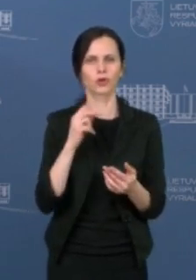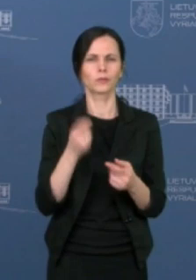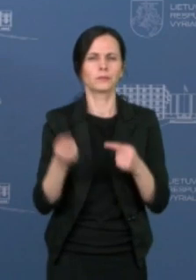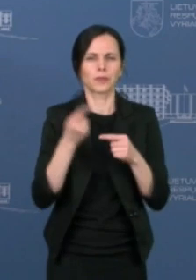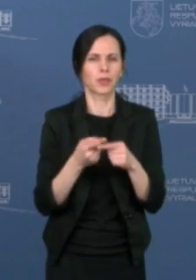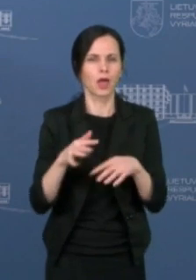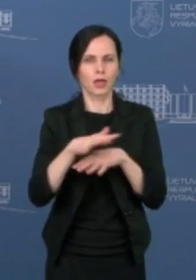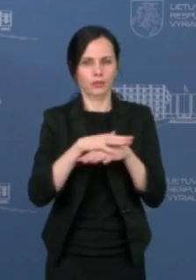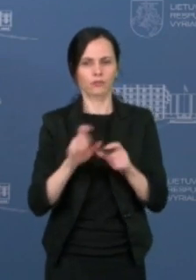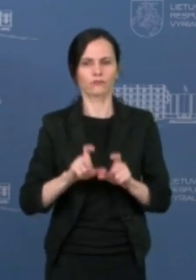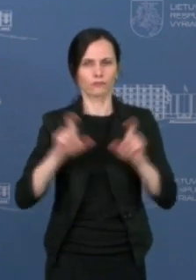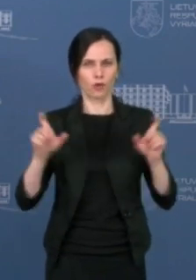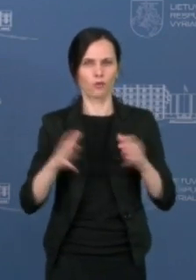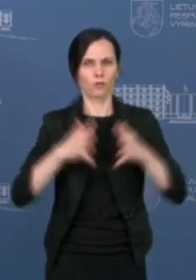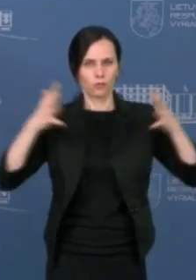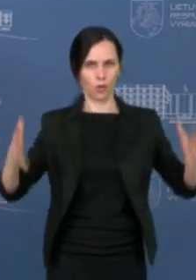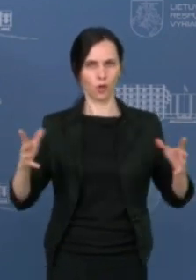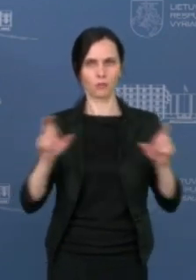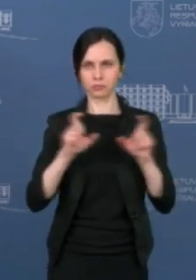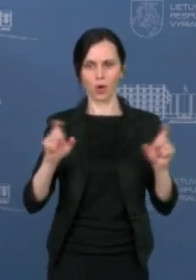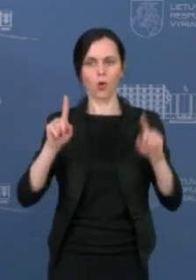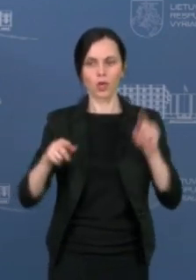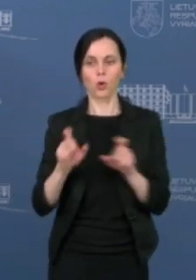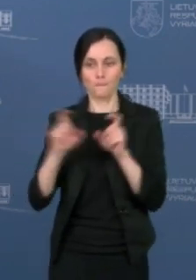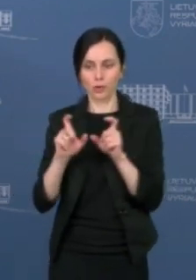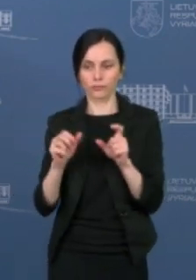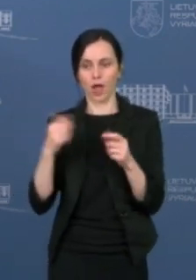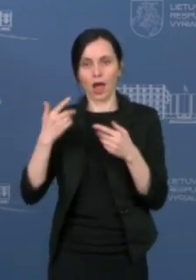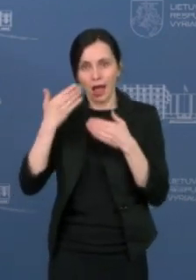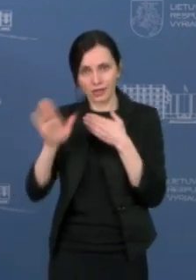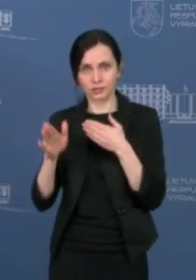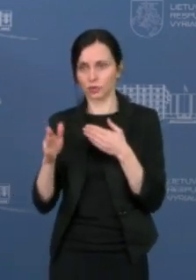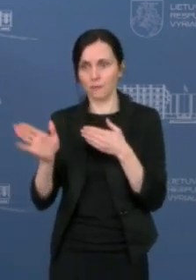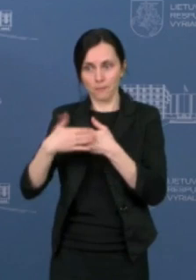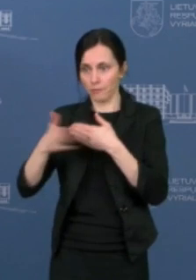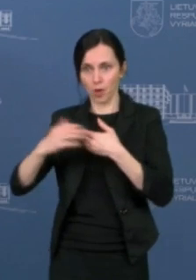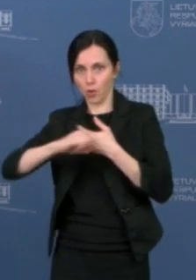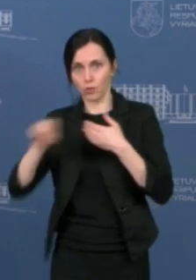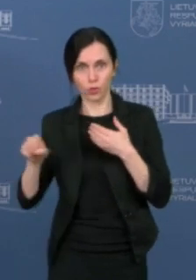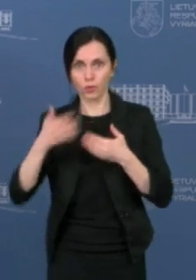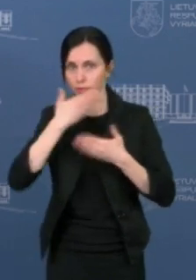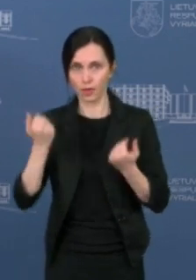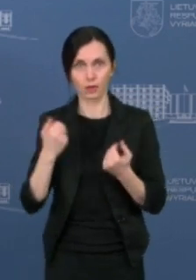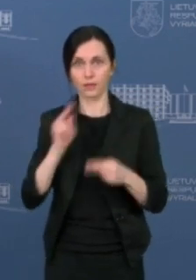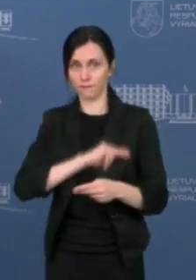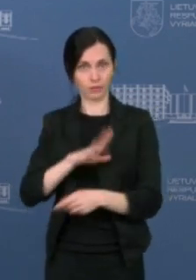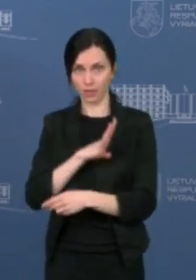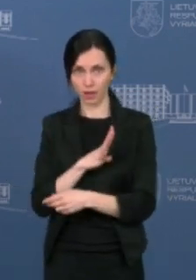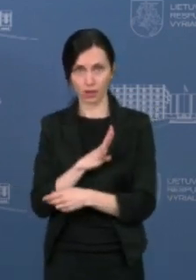didžiosios apreikybos centruose parduotuvės, kurios neturi atskirą jėjimą iš lauko, jos negalės atsidaryti? Ar galės?